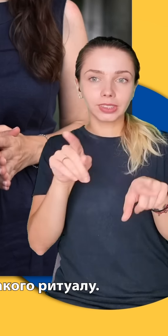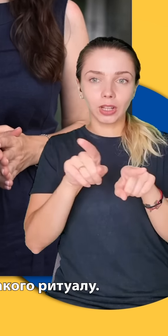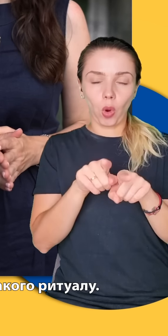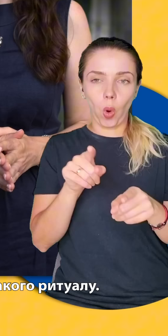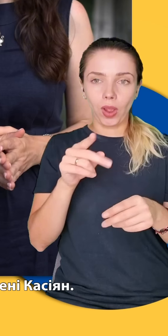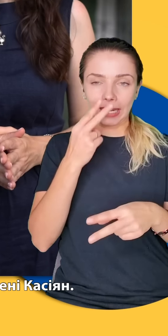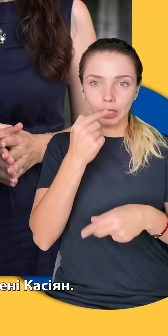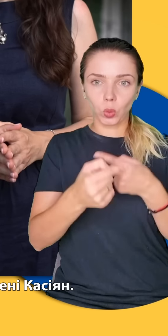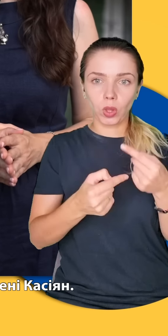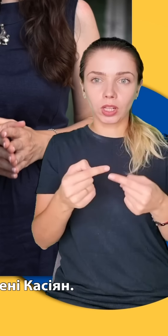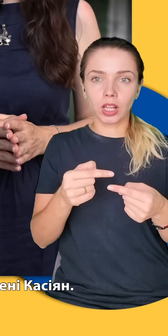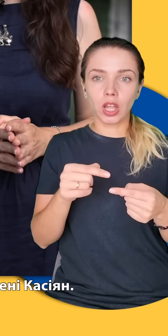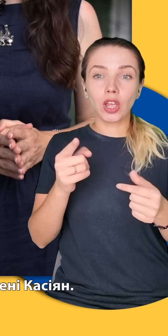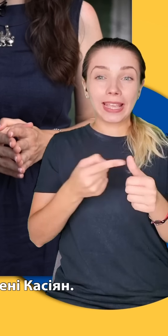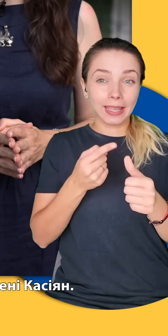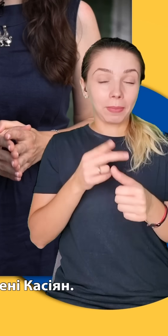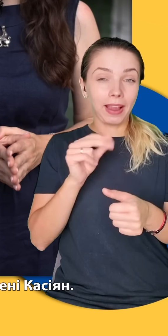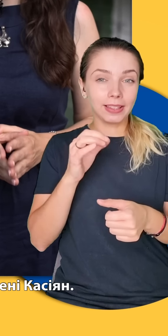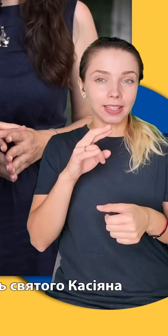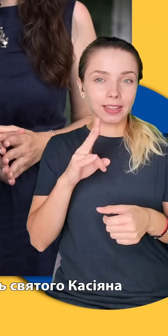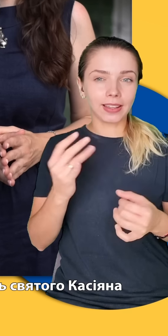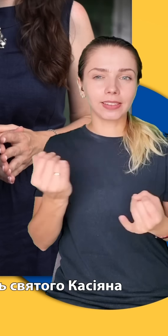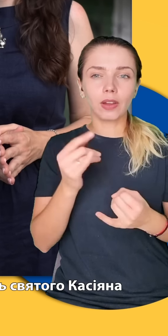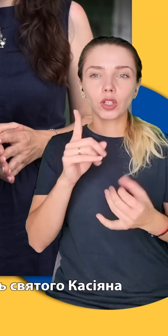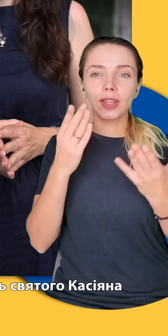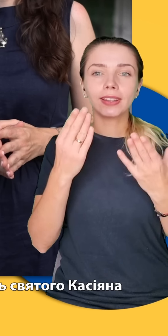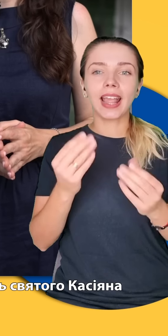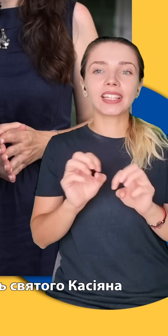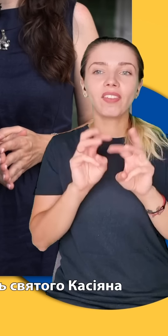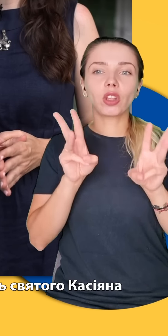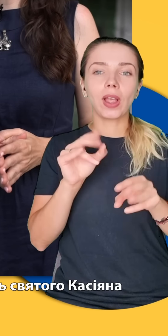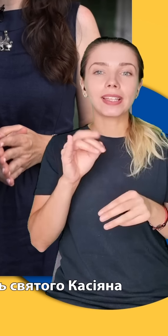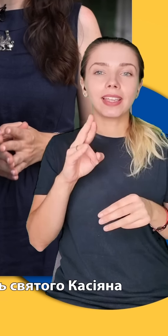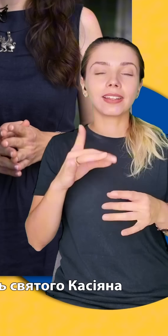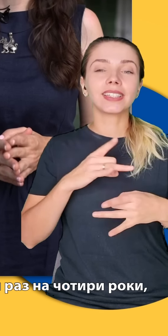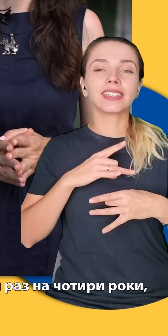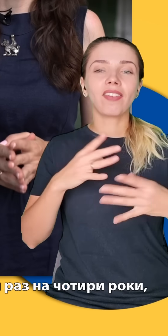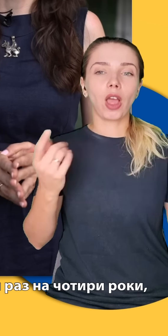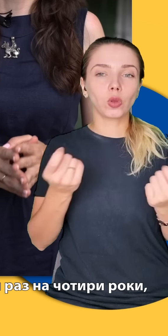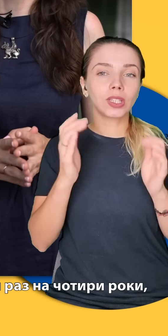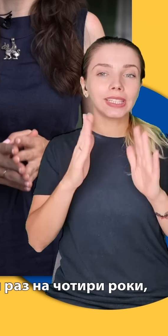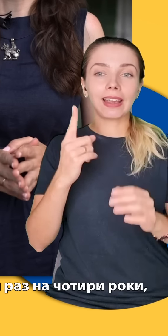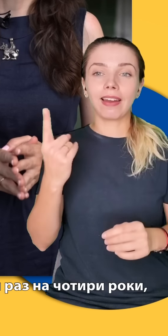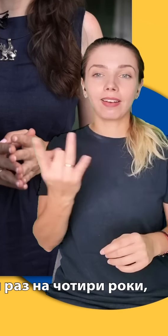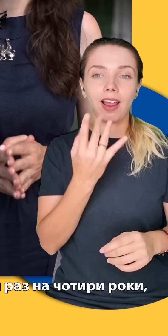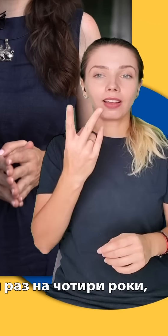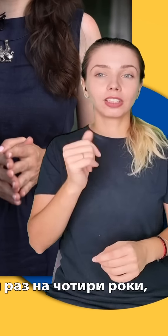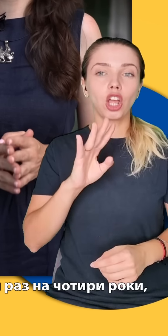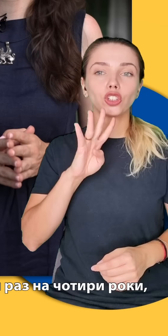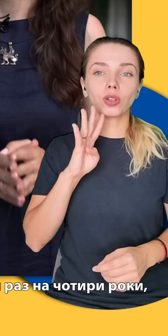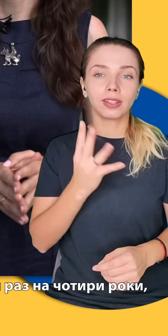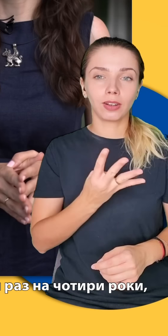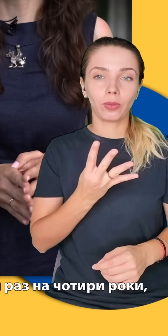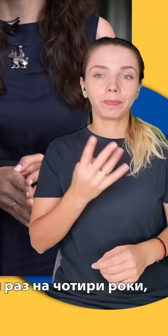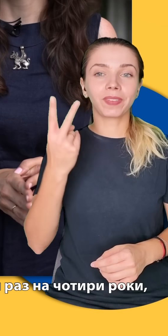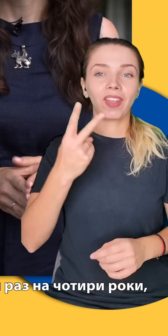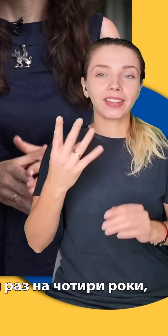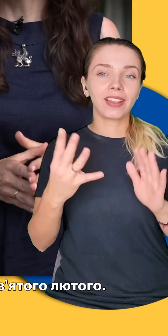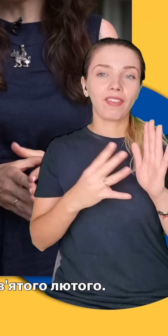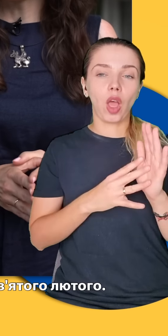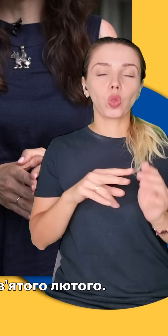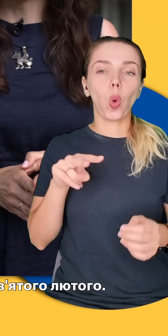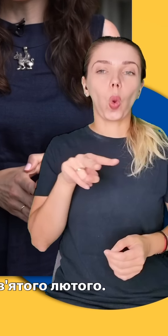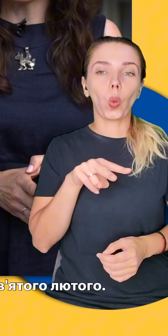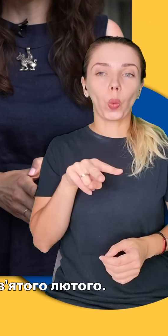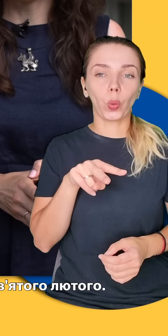ритуалу. Щодо імені Касіян, цікаво, що День святого Касіяна святкується тільки раз на чотири роки